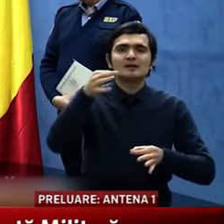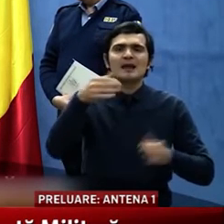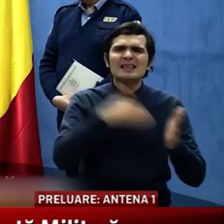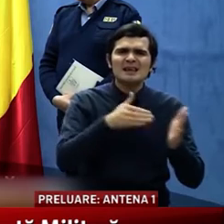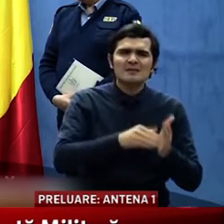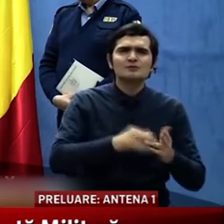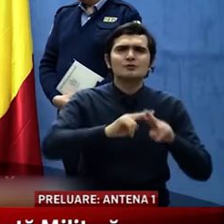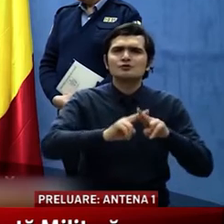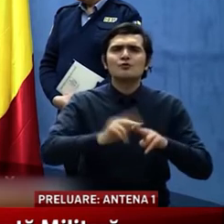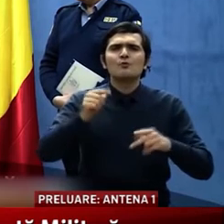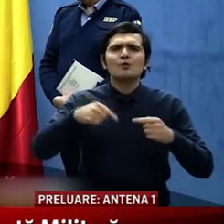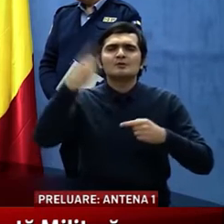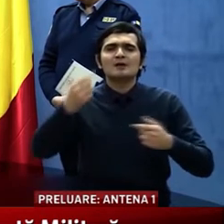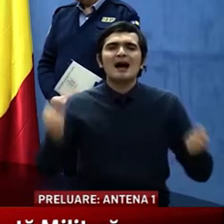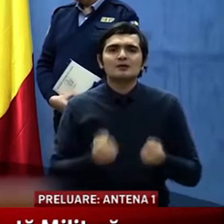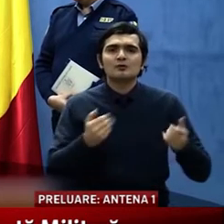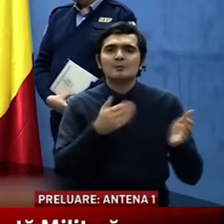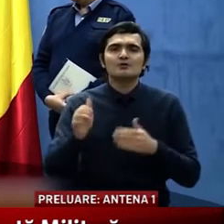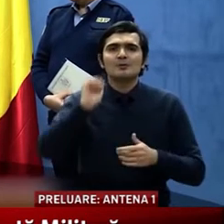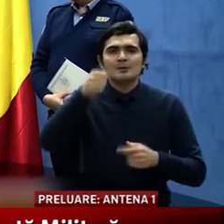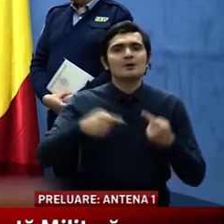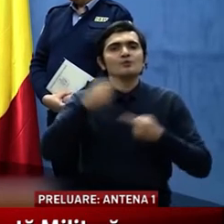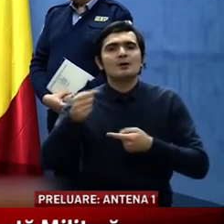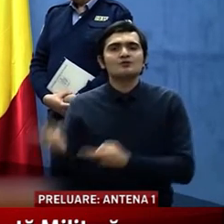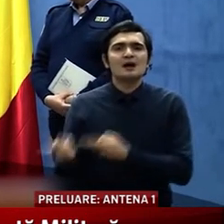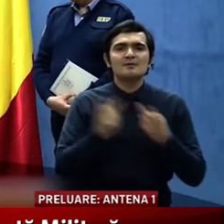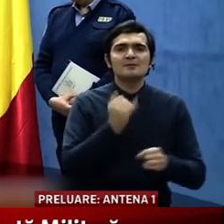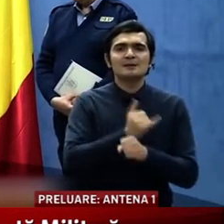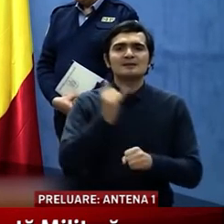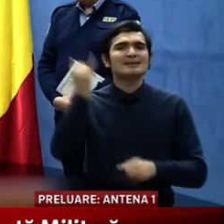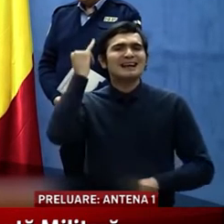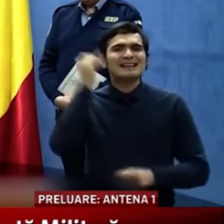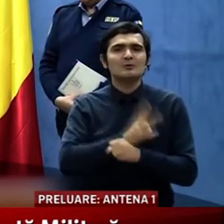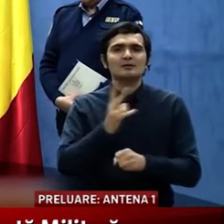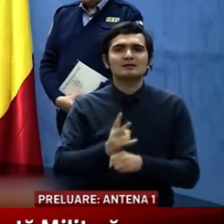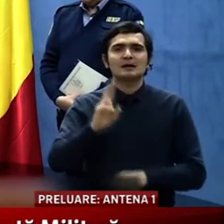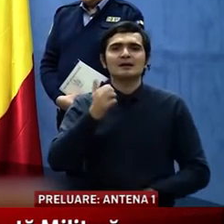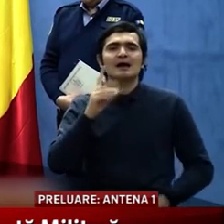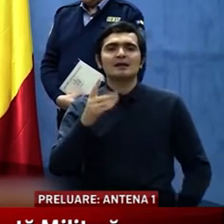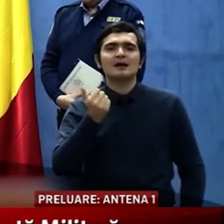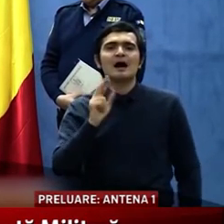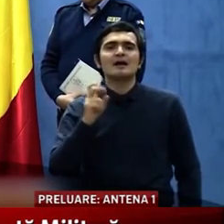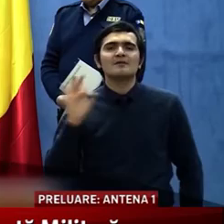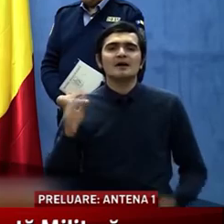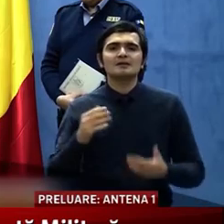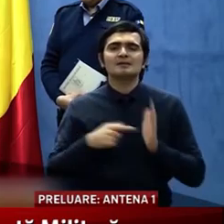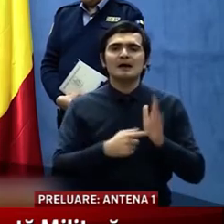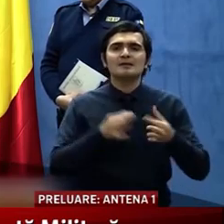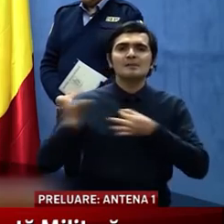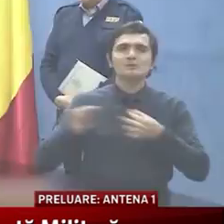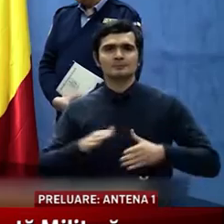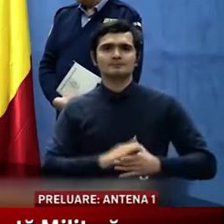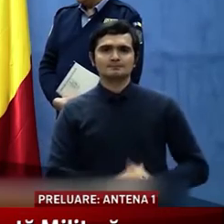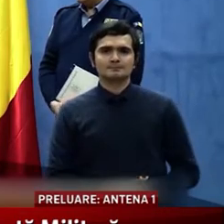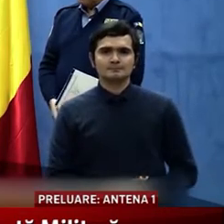acționa începând de mâine, iar apoi pe domnul secretar de stat Raida Rafat să prezinte măsurile luate prin Departamentul pentru Situații de